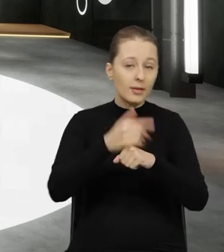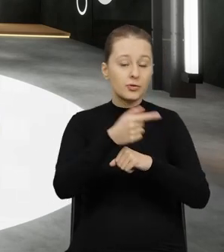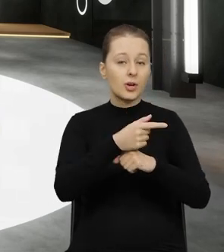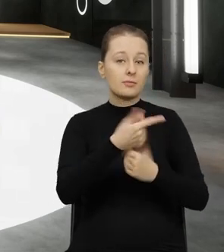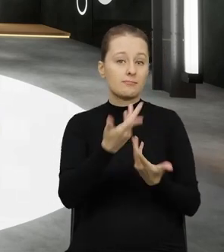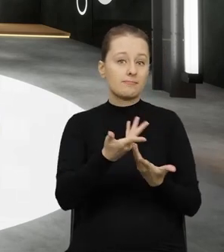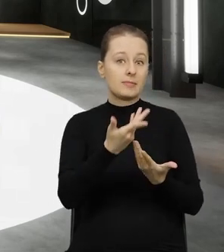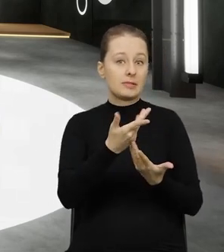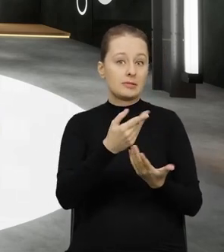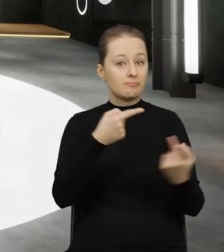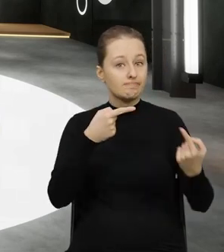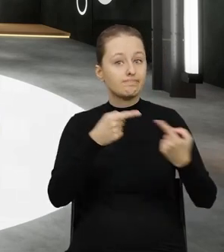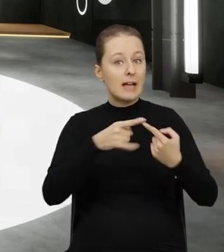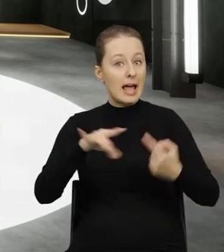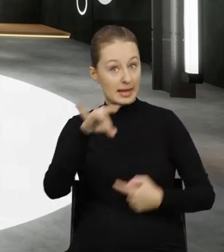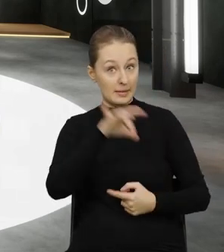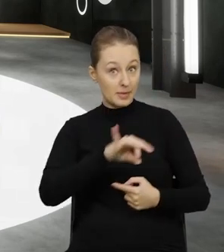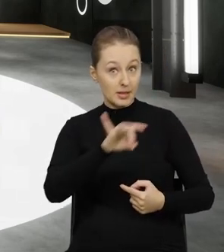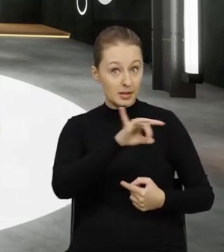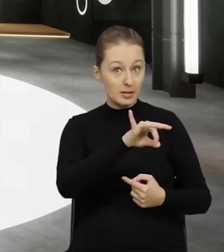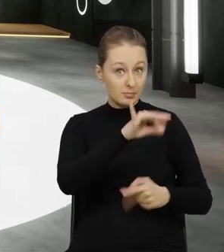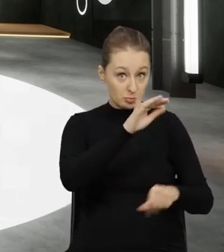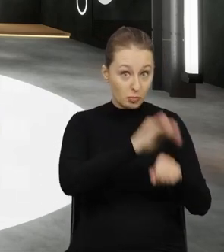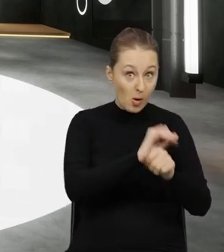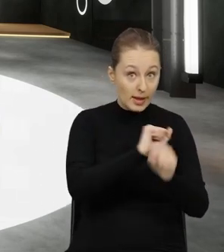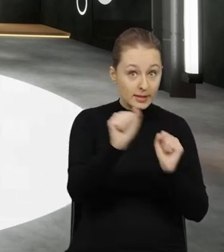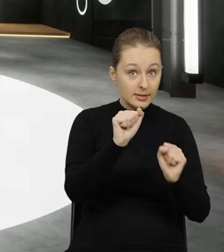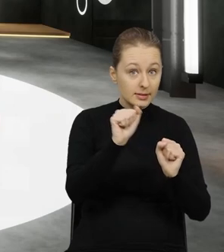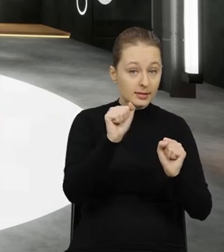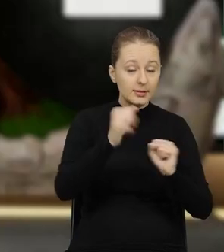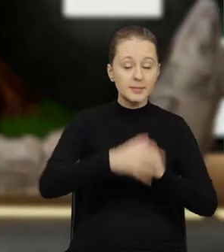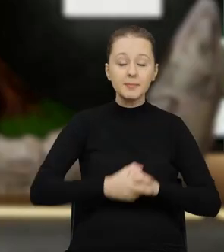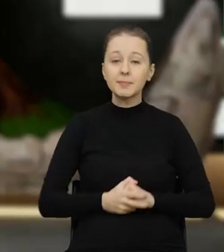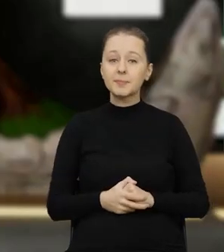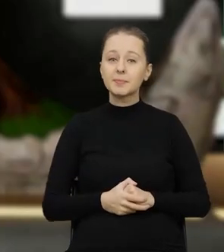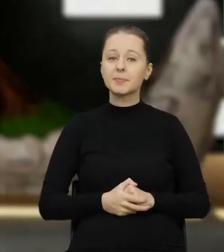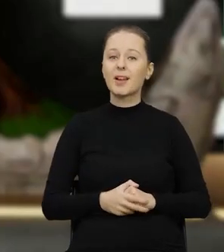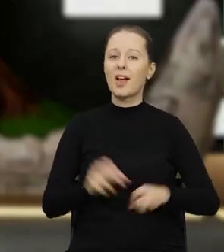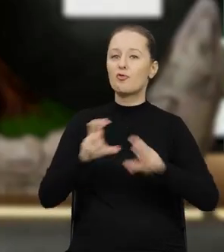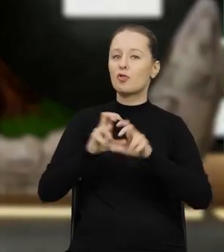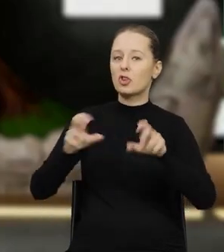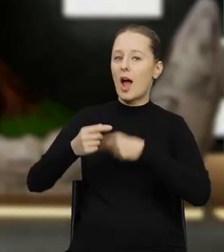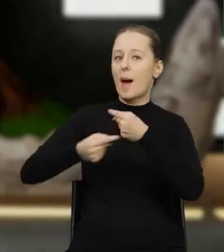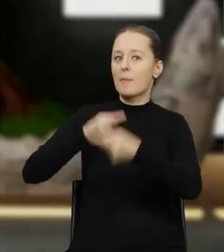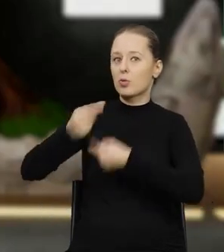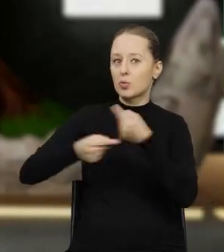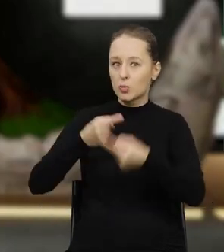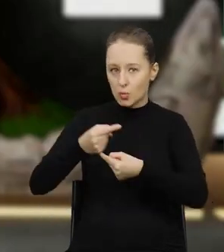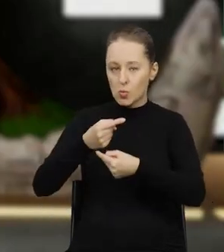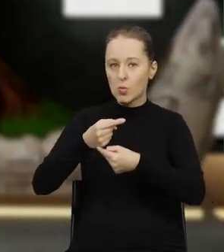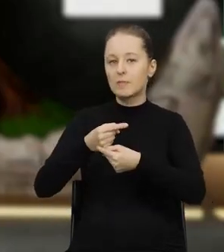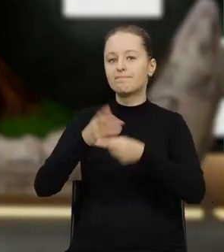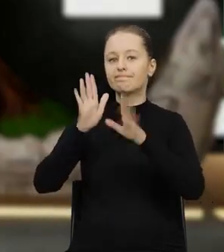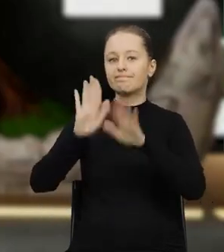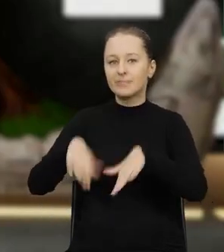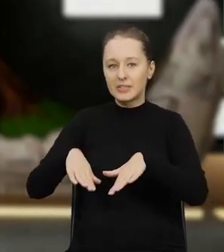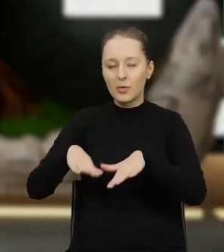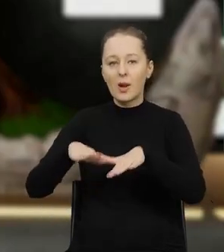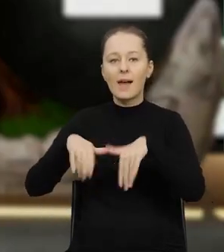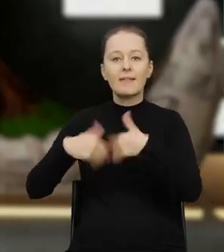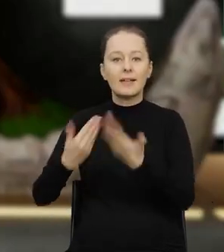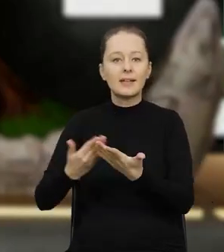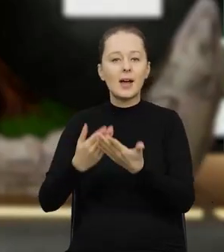z właściwymi gminami? W toku procedury, która prowadzi do wydania